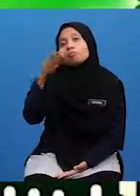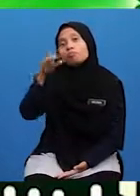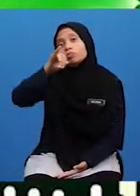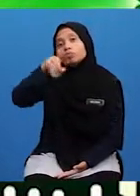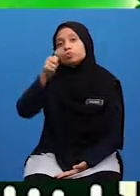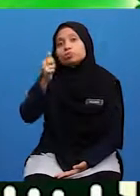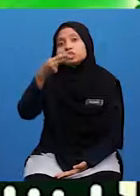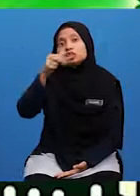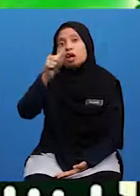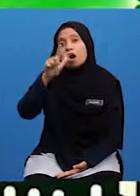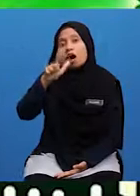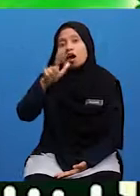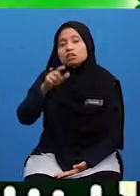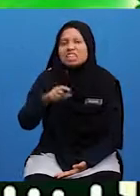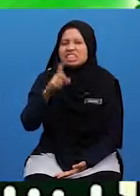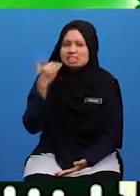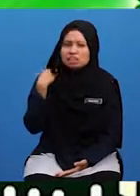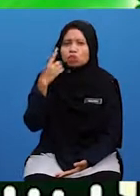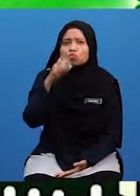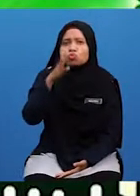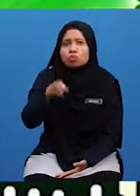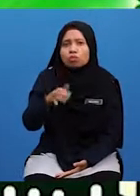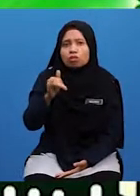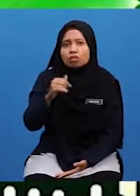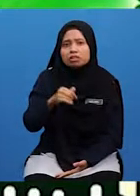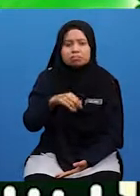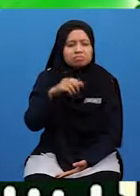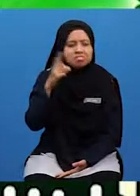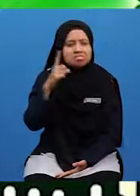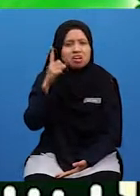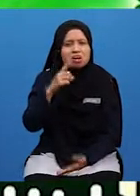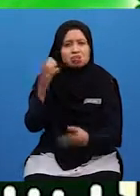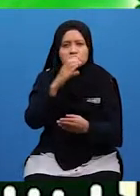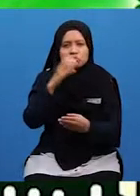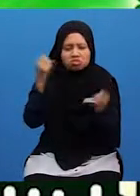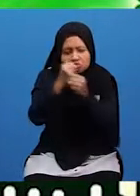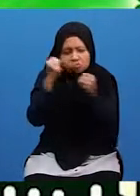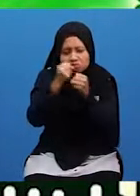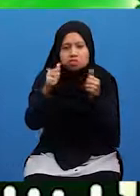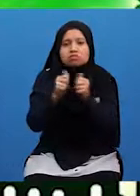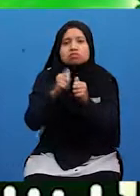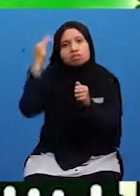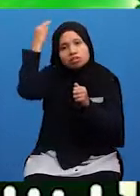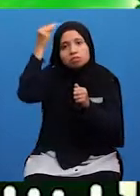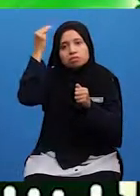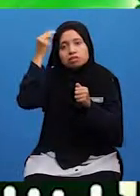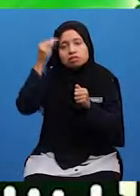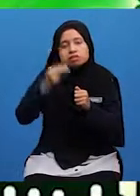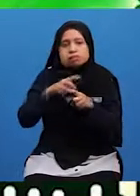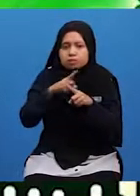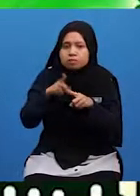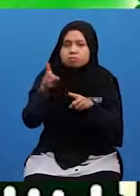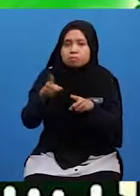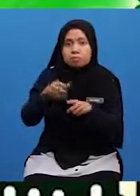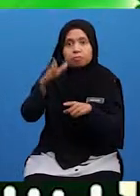salah seorang Yang sangat memusuhi Nabi Abu Jahal ini Salah seorang pakcik